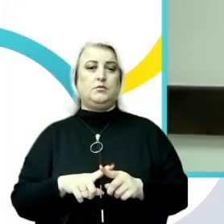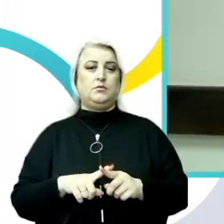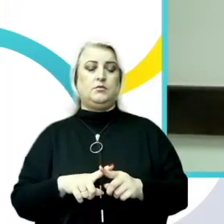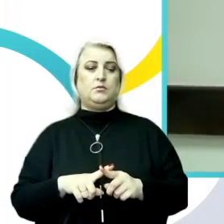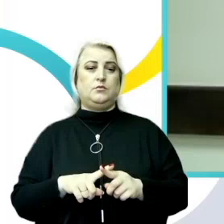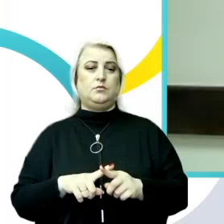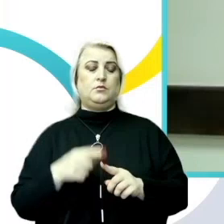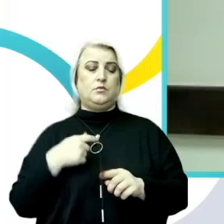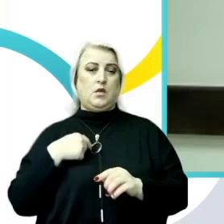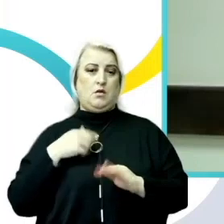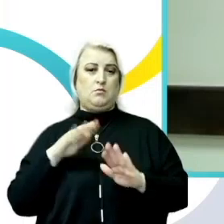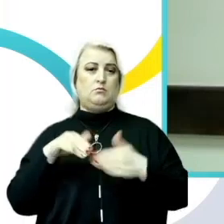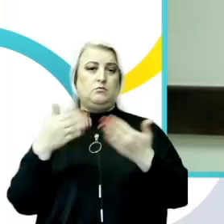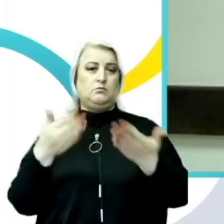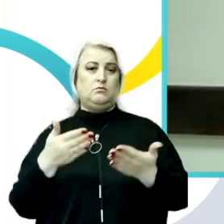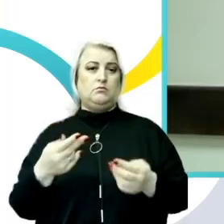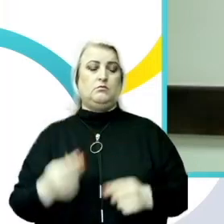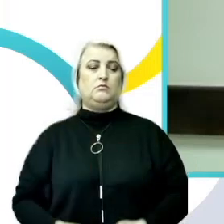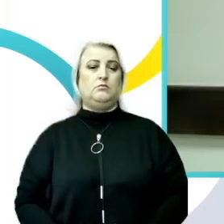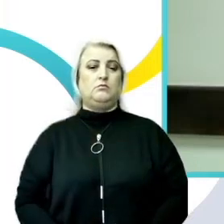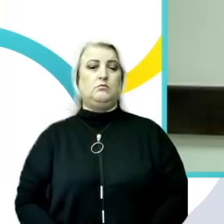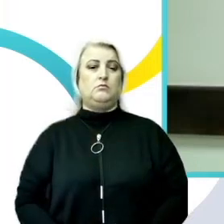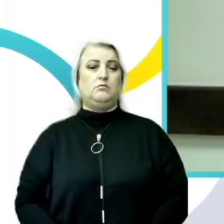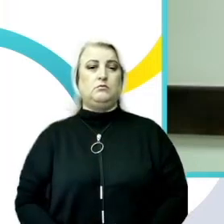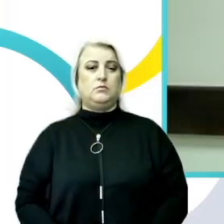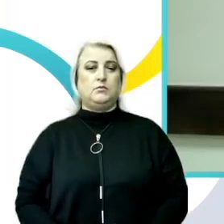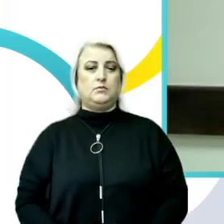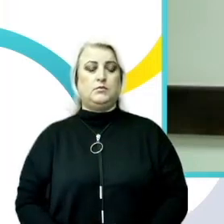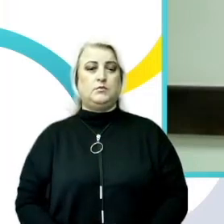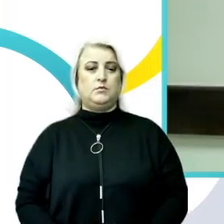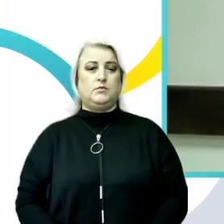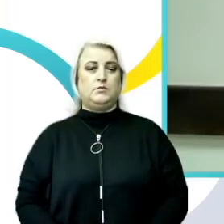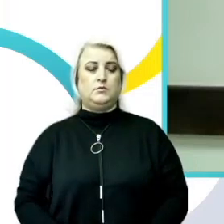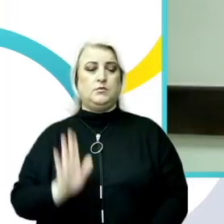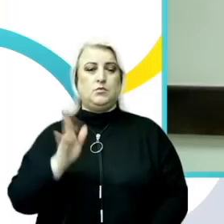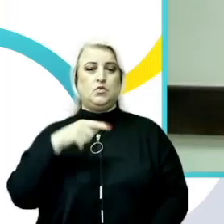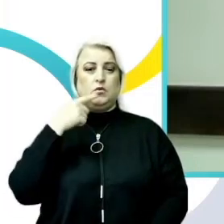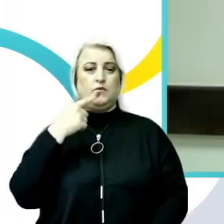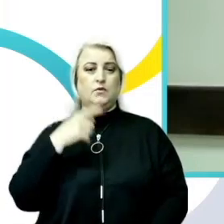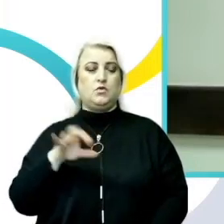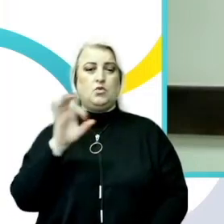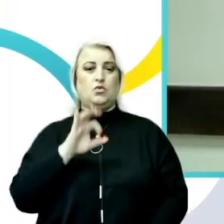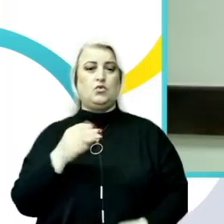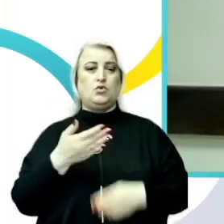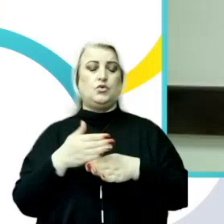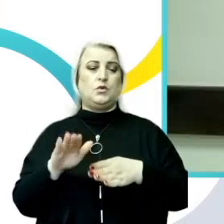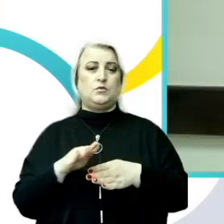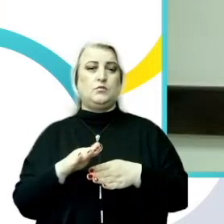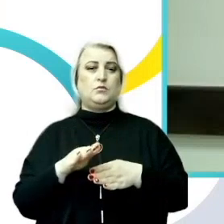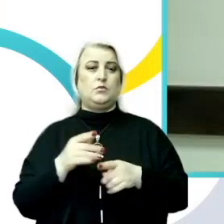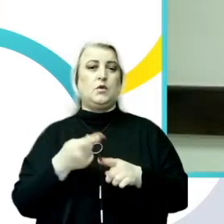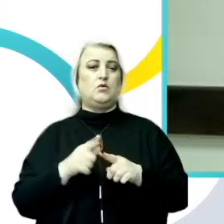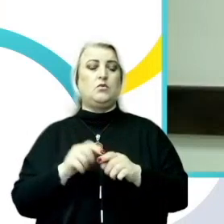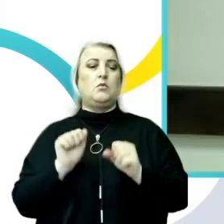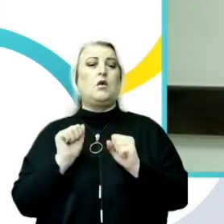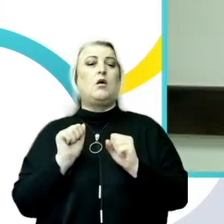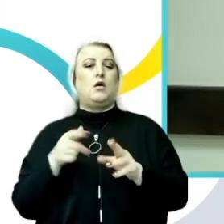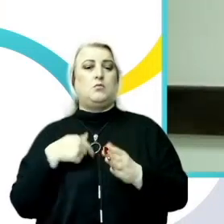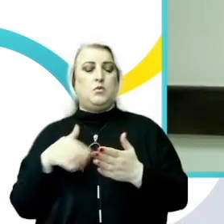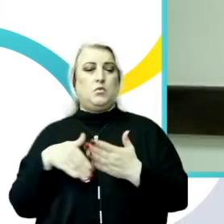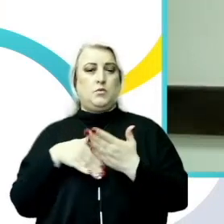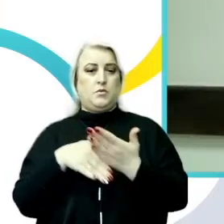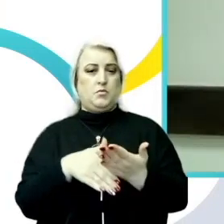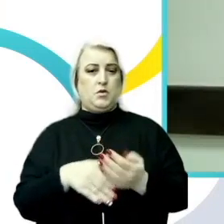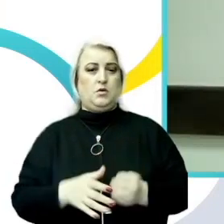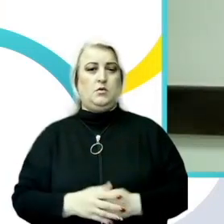să o prezint eu fără prezentare în mod verbal. O să vorbesc despre acea parte despre cum intervenim ca să